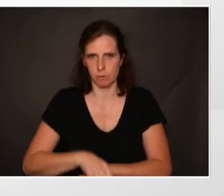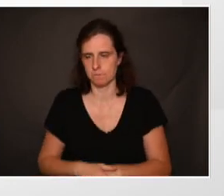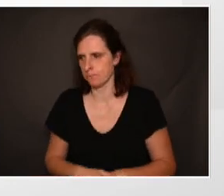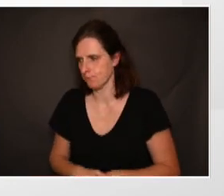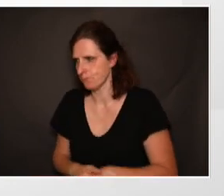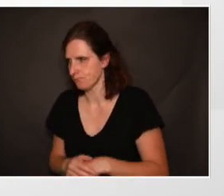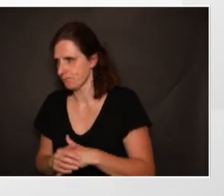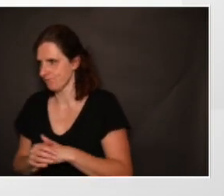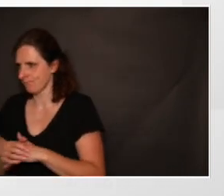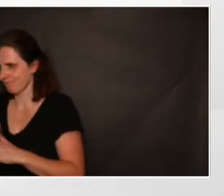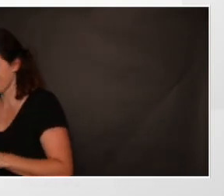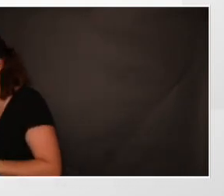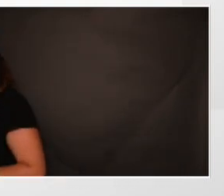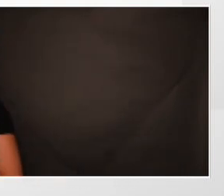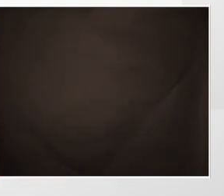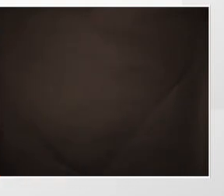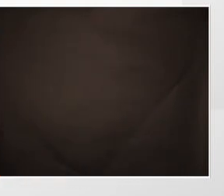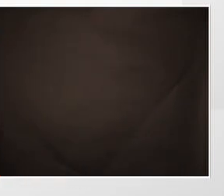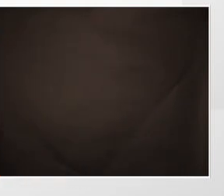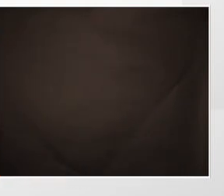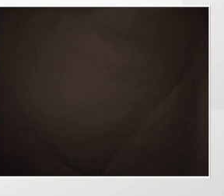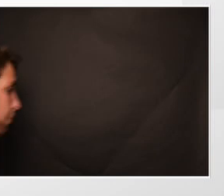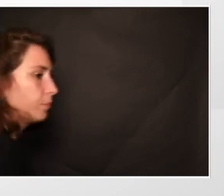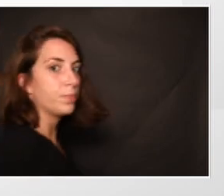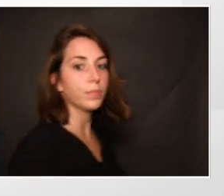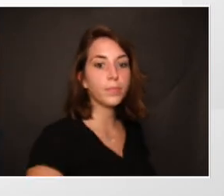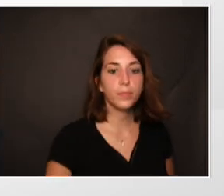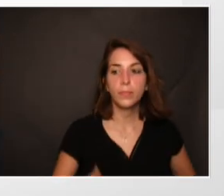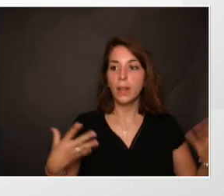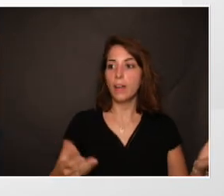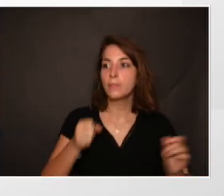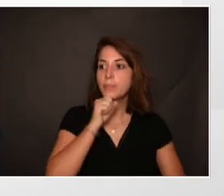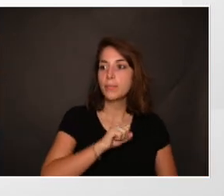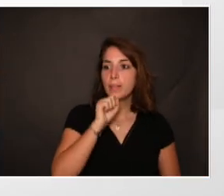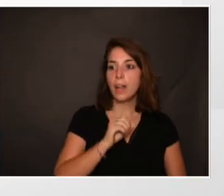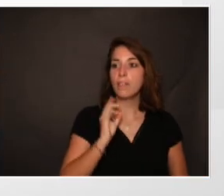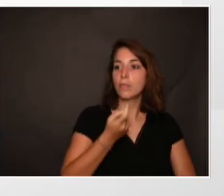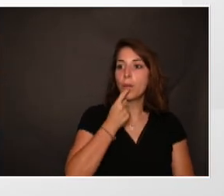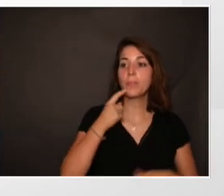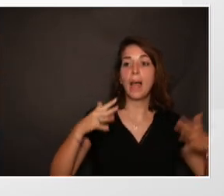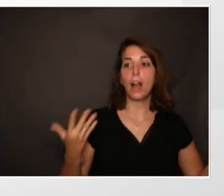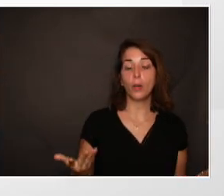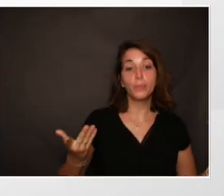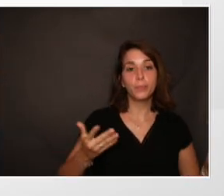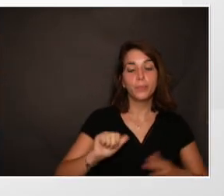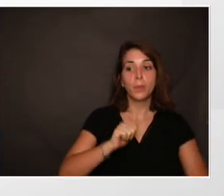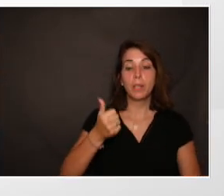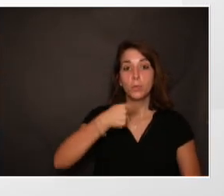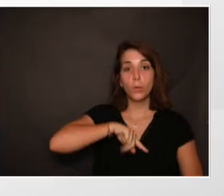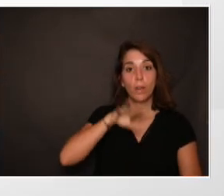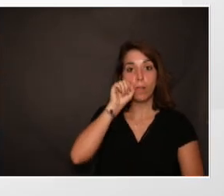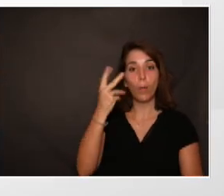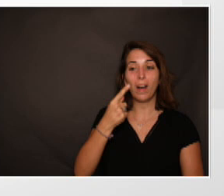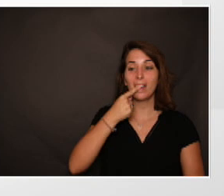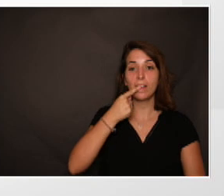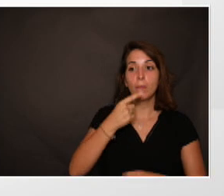Le vieillissement en lui-même va retentir sur le fonctionnement de la sphère buccodentaire. Tout d'abord parce qu'on va avoir une diminution de la force